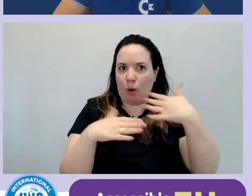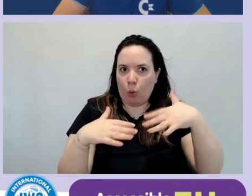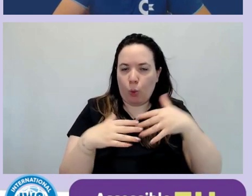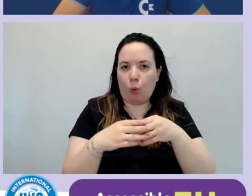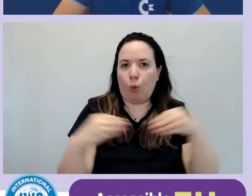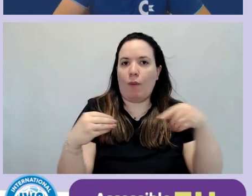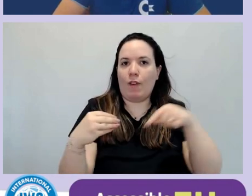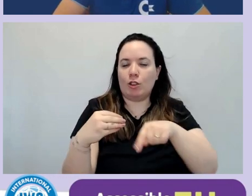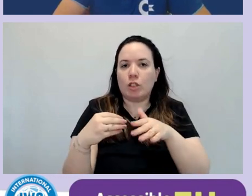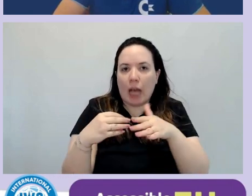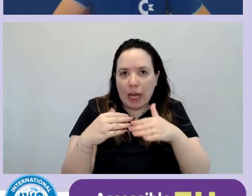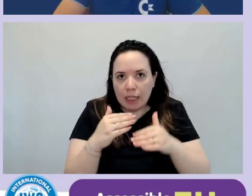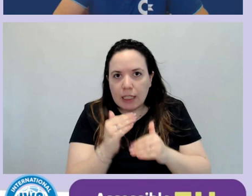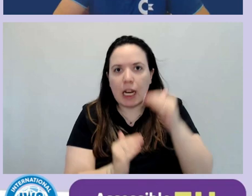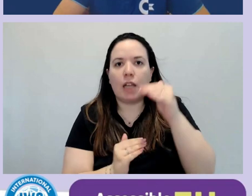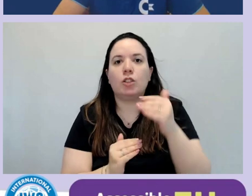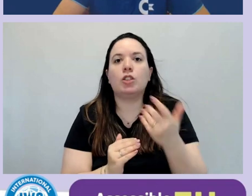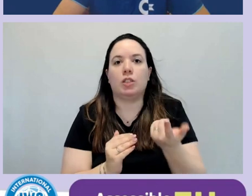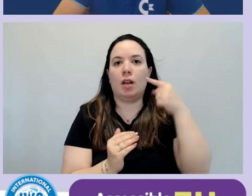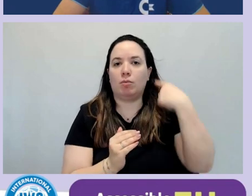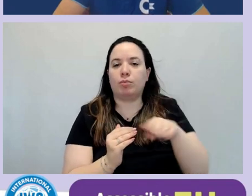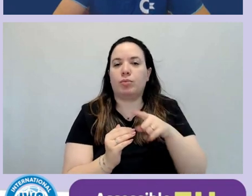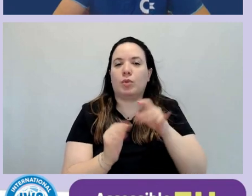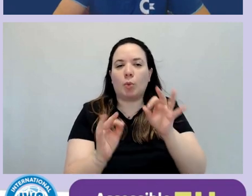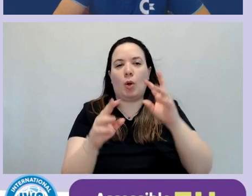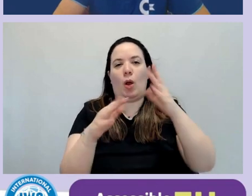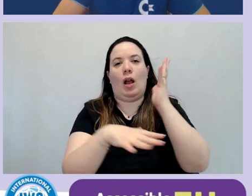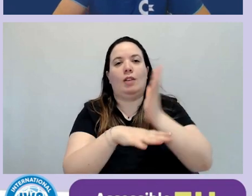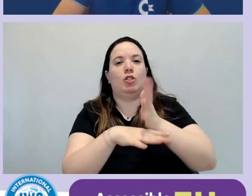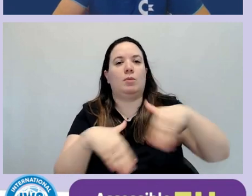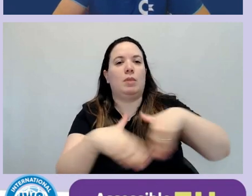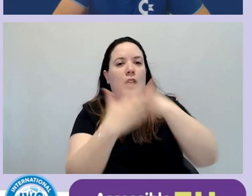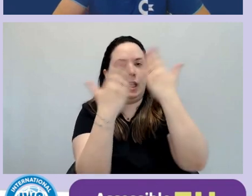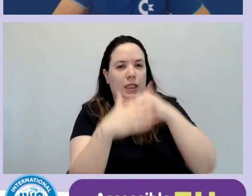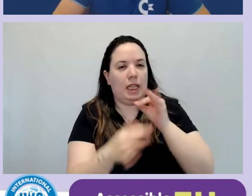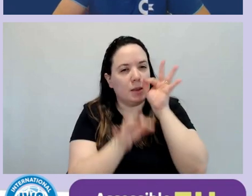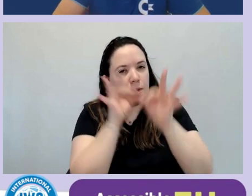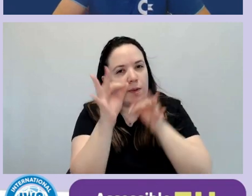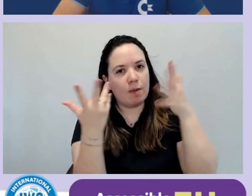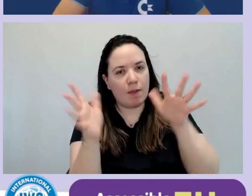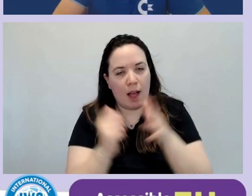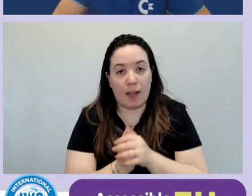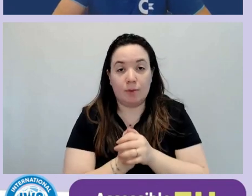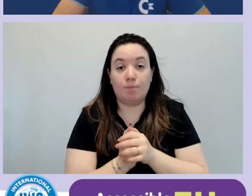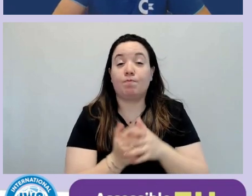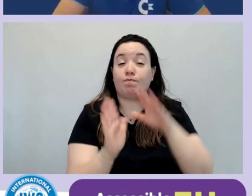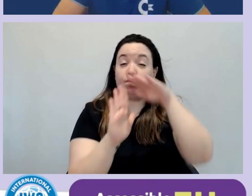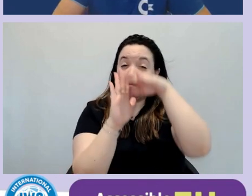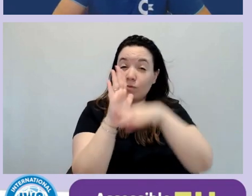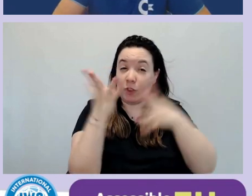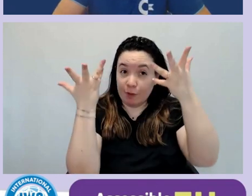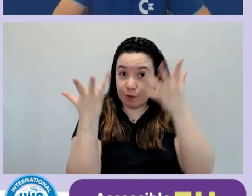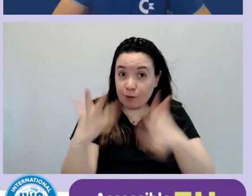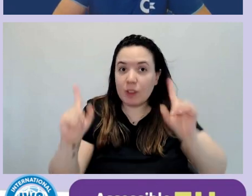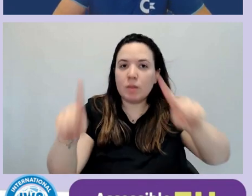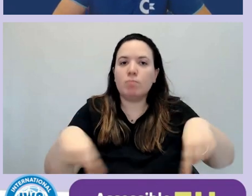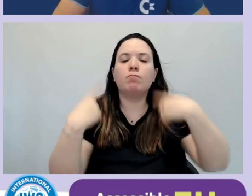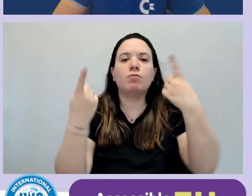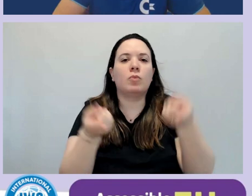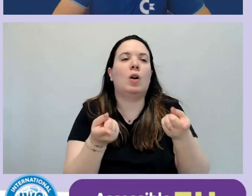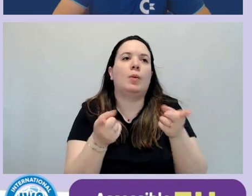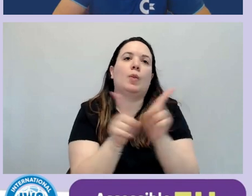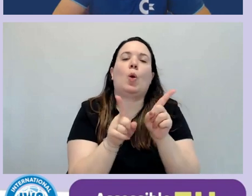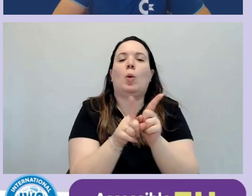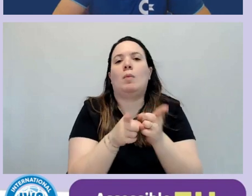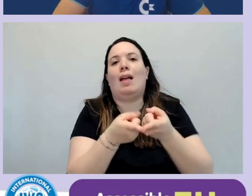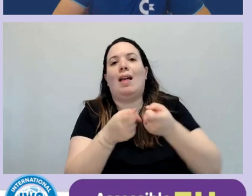il più grande evento nazionale dedicato al tema. Dopo questo avremo una tavola rotonda dove chi è in